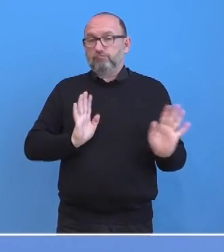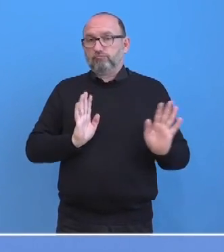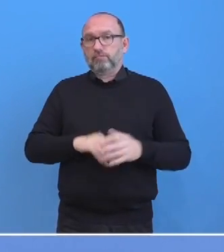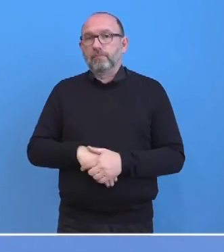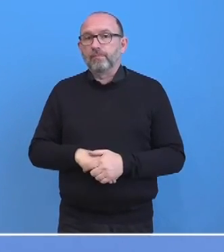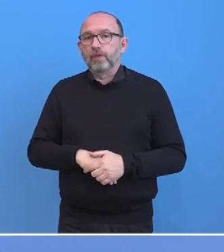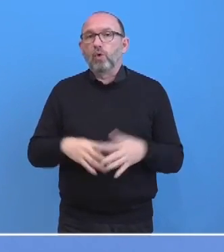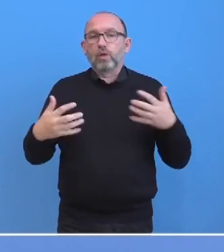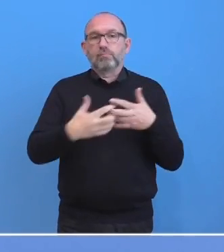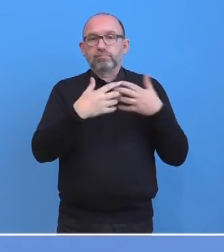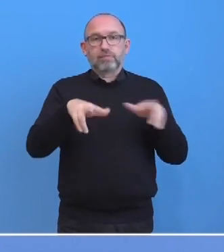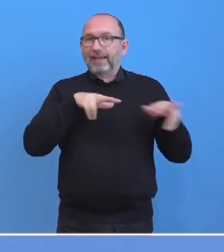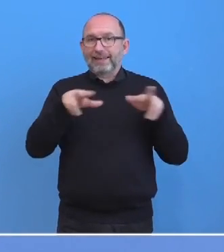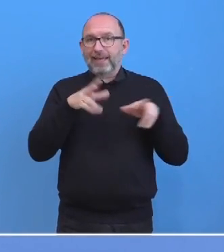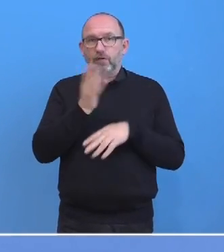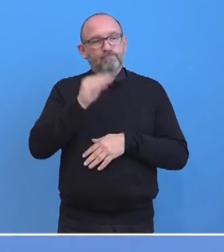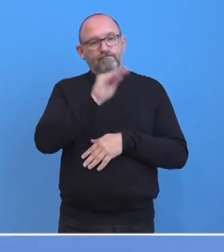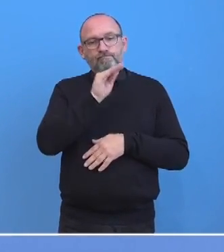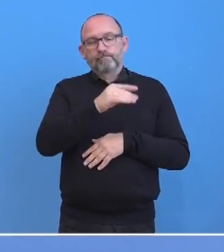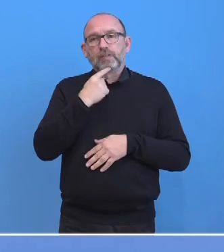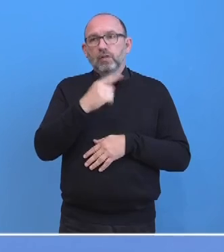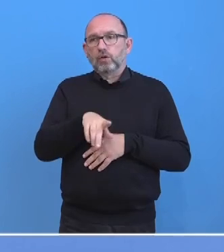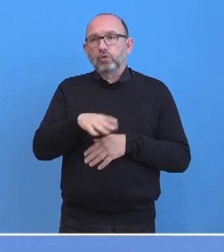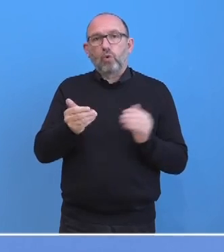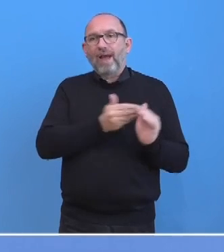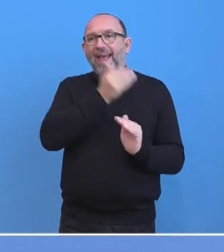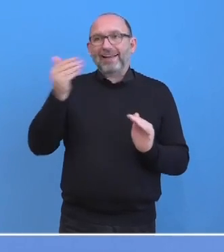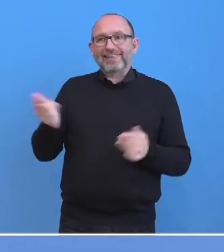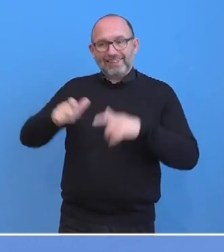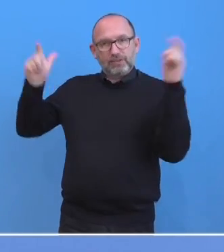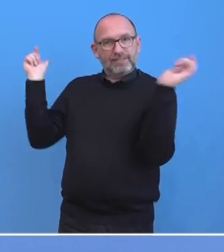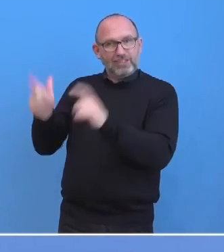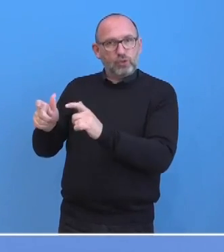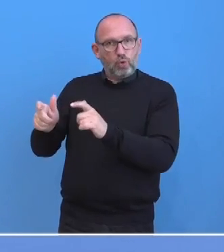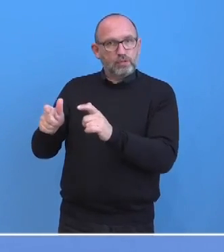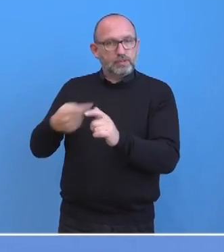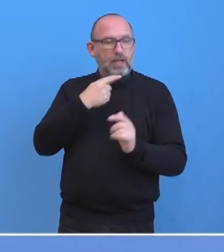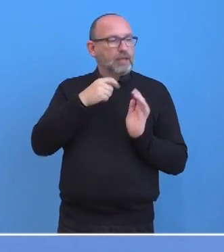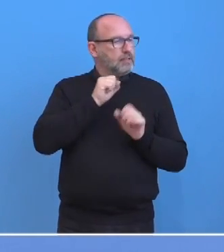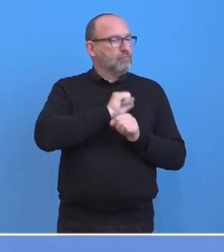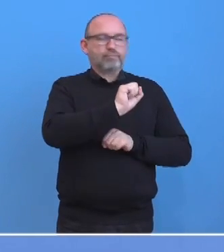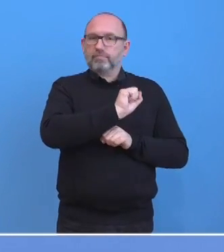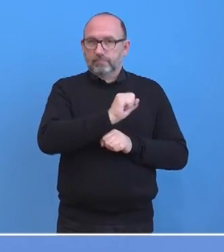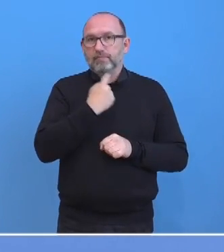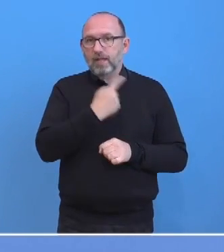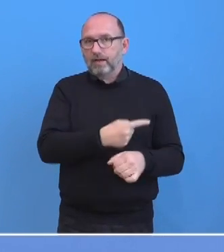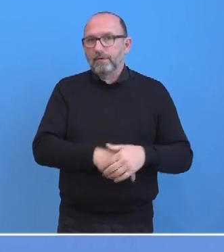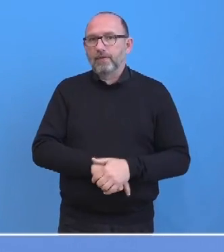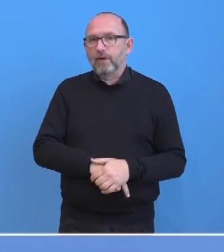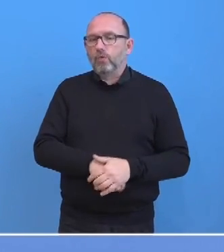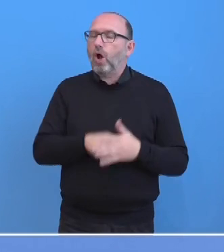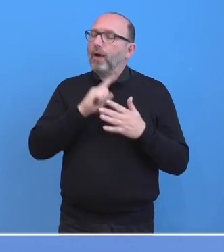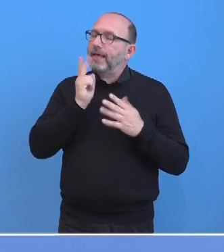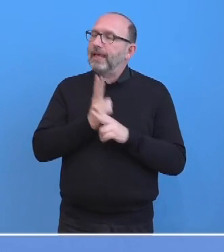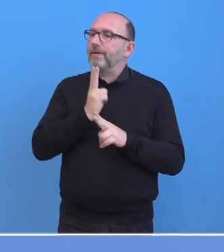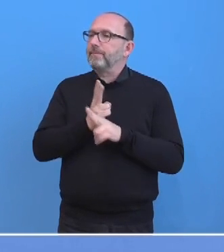US-Regierung auch regelmäßig gegen die Anwendung extraterritorialer Sanktionen aussprechen und dabei eben auch immer wieder betonen, und